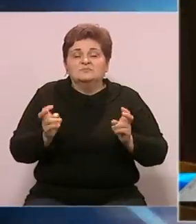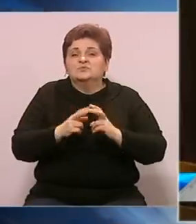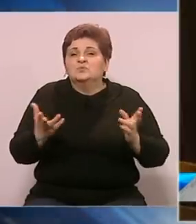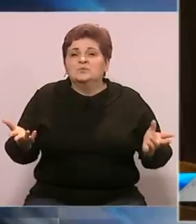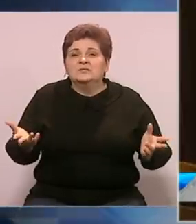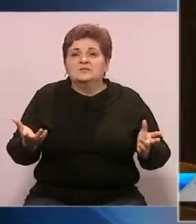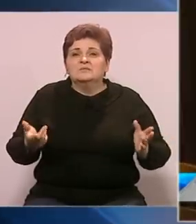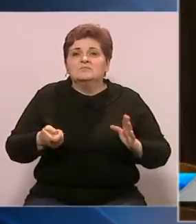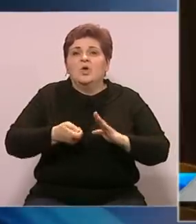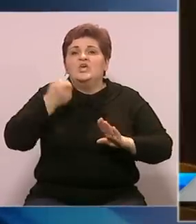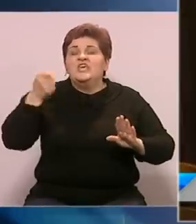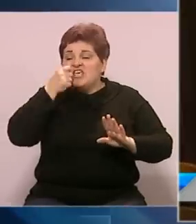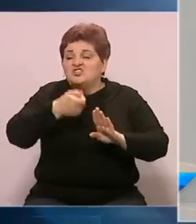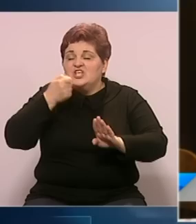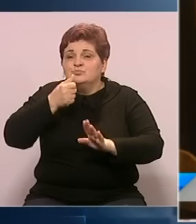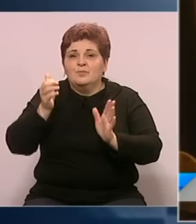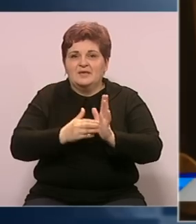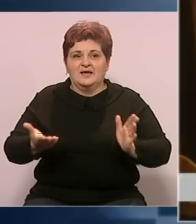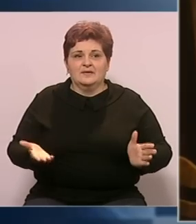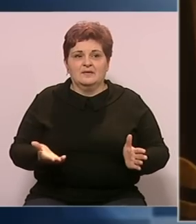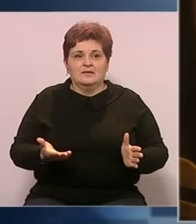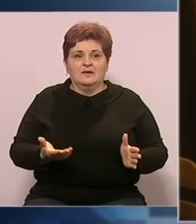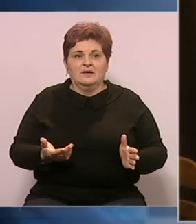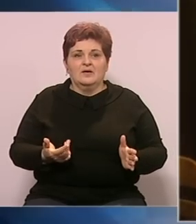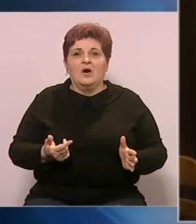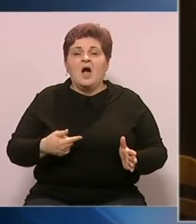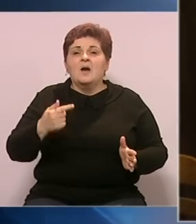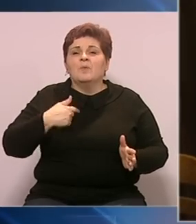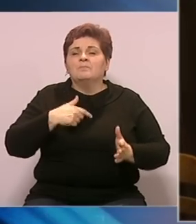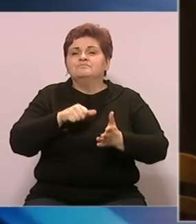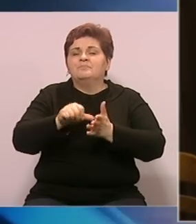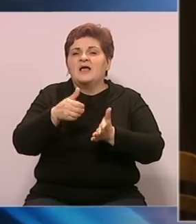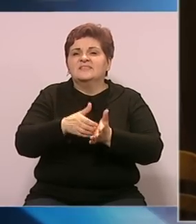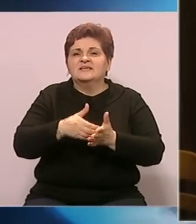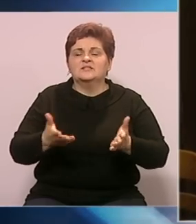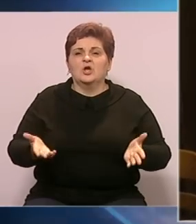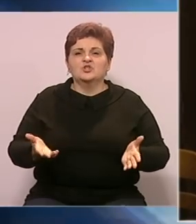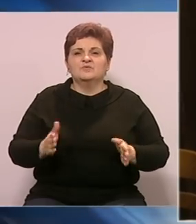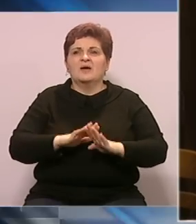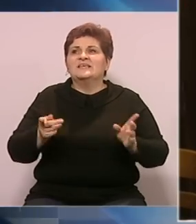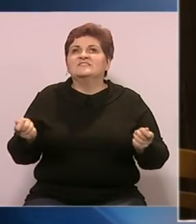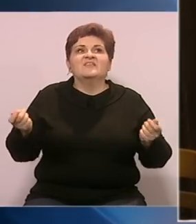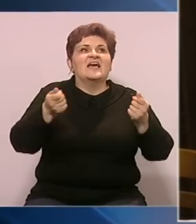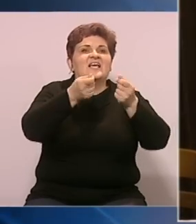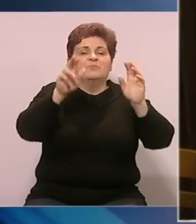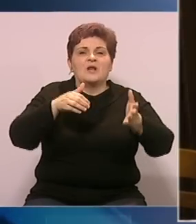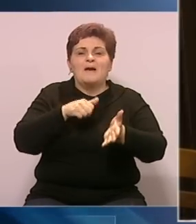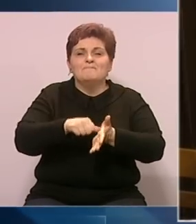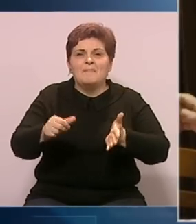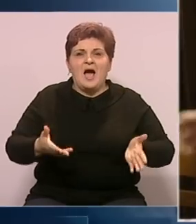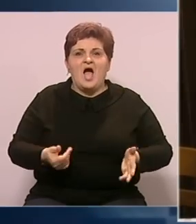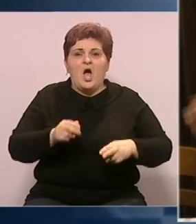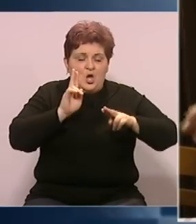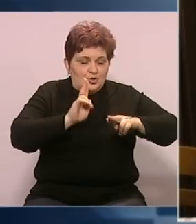isključiti što mi ne treba i te stvari. Nemoš, jedan sam mojaš platu, sve reži mojaš platu i onda što